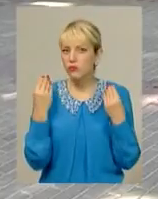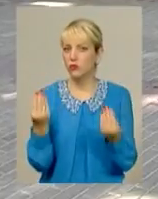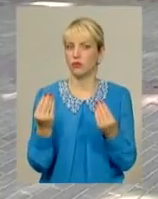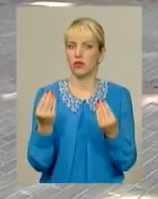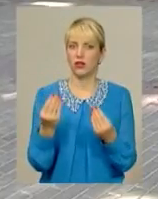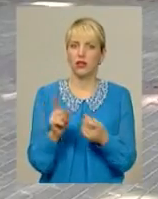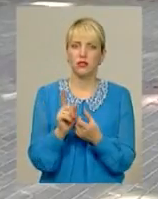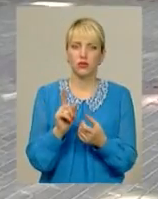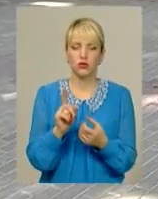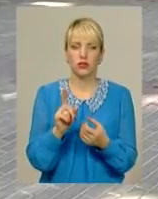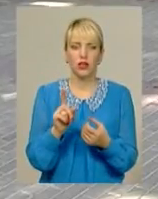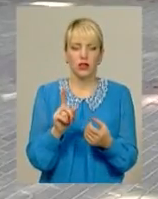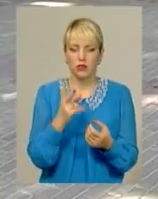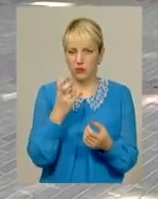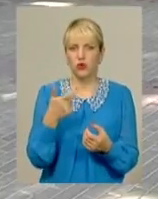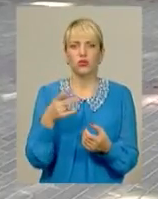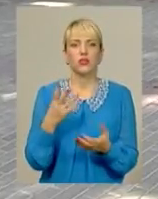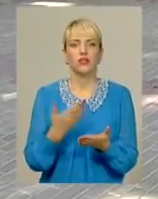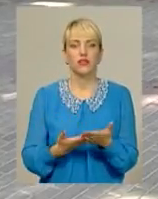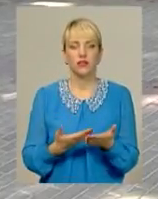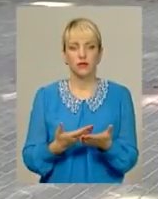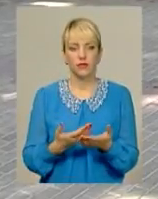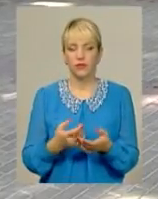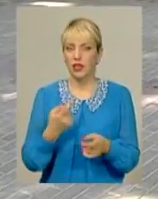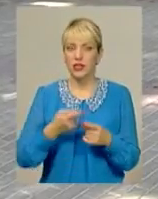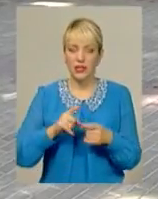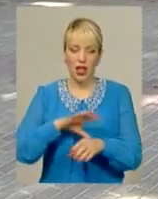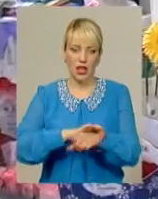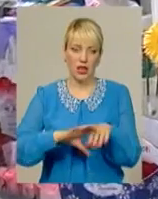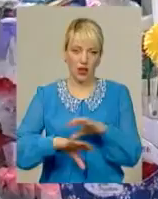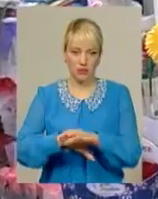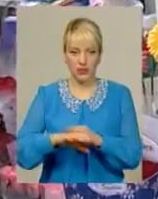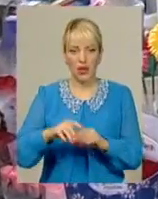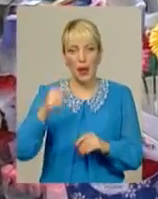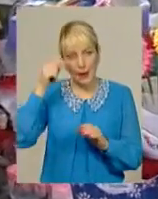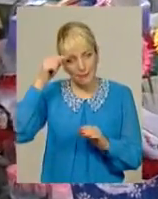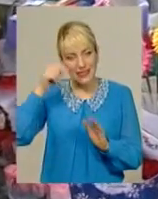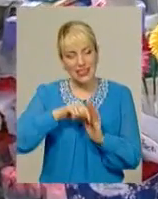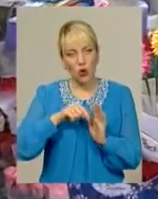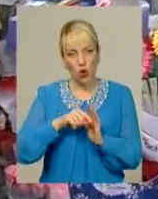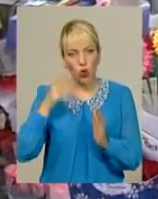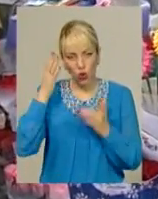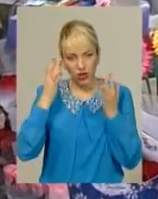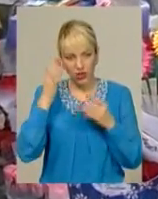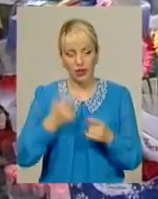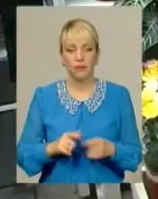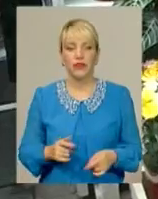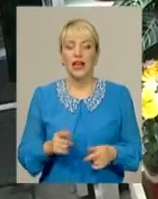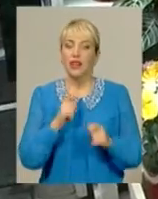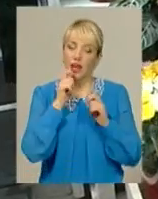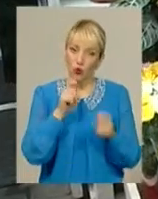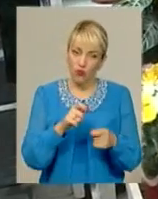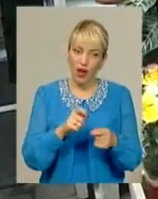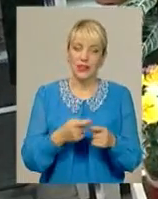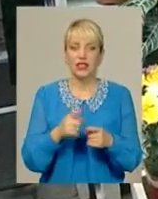мінімум за 200 гривень. Рабська психологія, я вважаю. То дарувати педагогу подарунок за роботу, яку йому